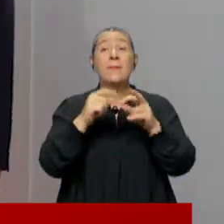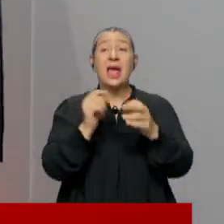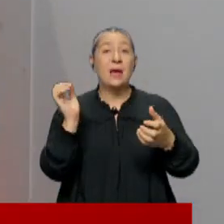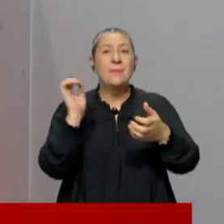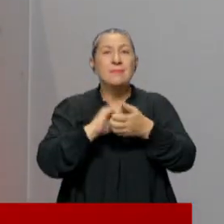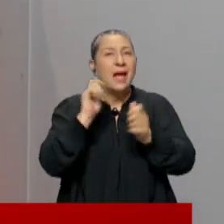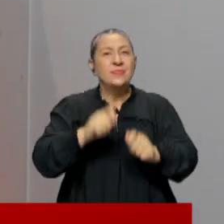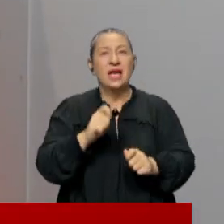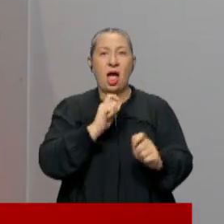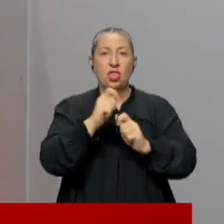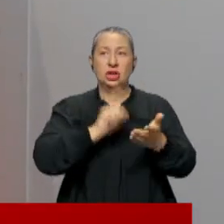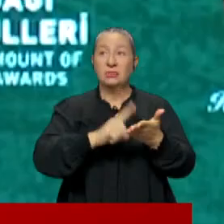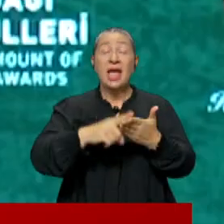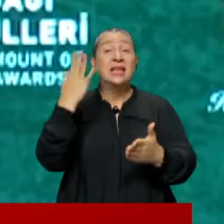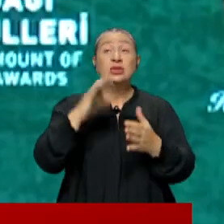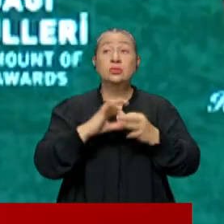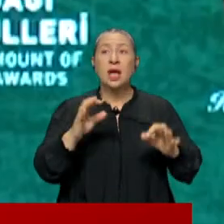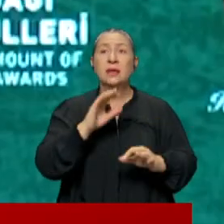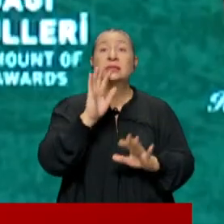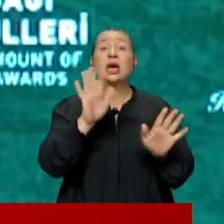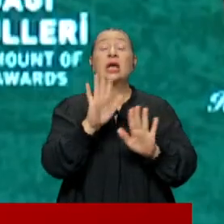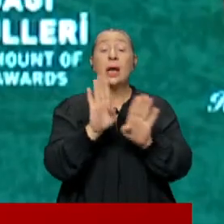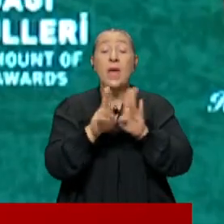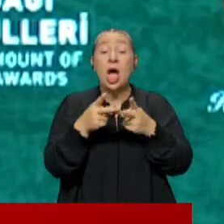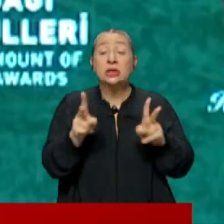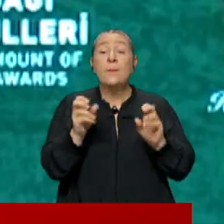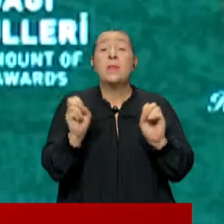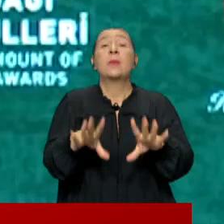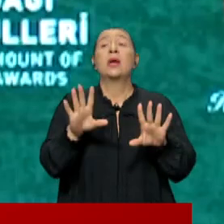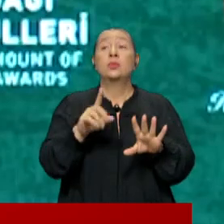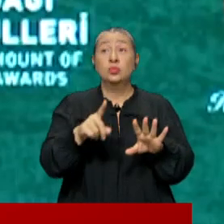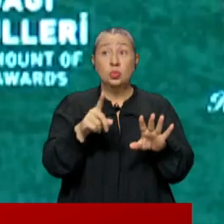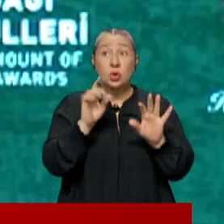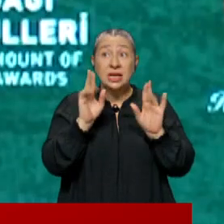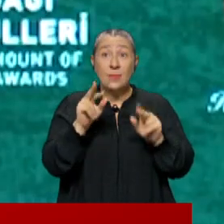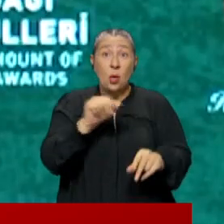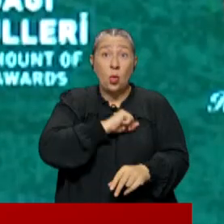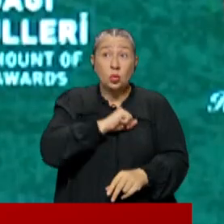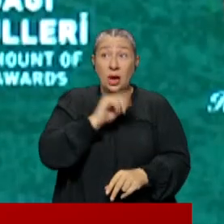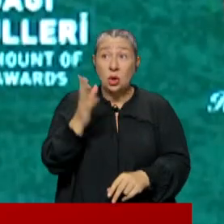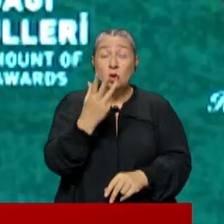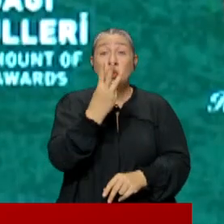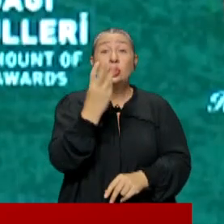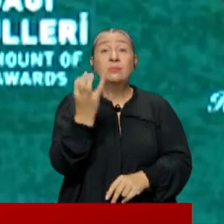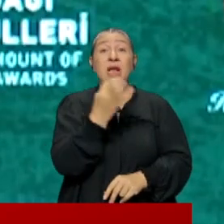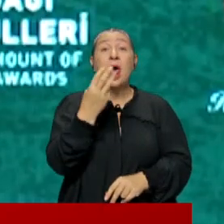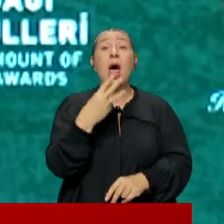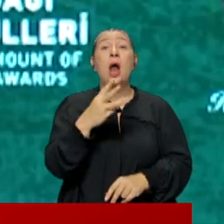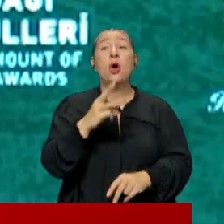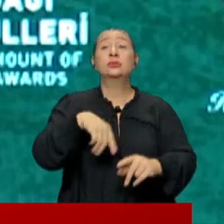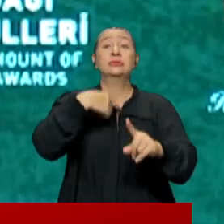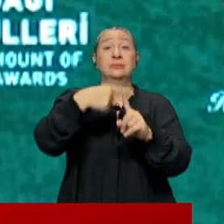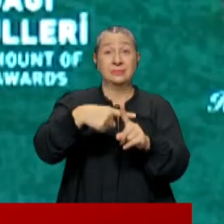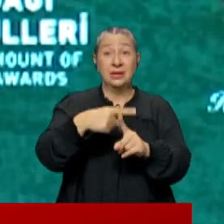anlaşmayı hatırlattı. Erdoğan'ın eski sözlerini. Sakın kapıları açıp da bırakmayın. Bu denli korktular. 3 milyar avro ve